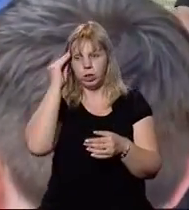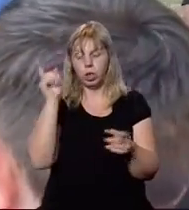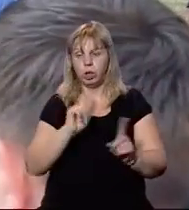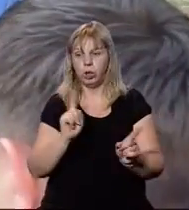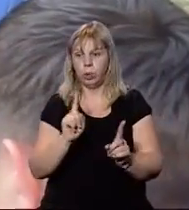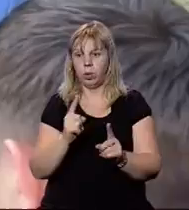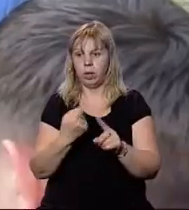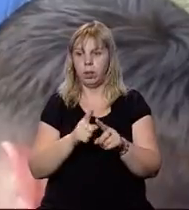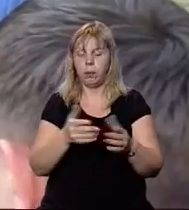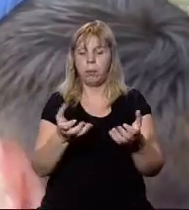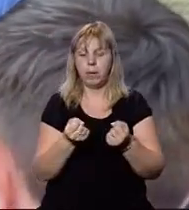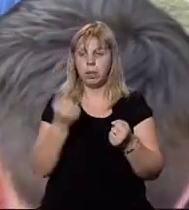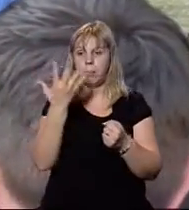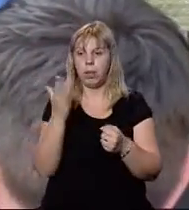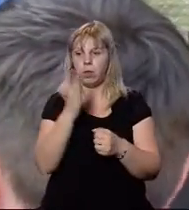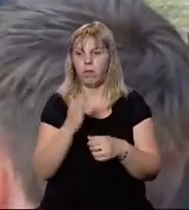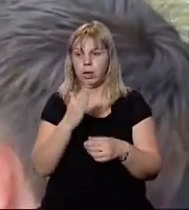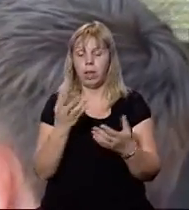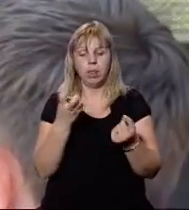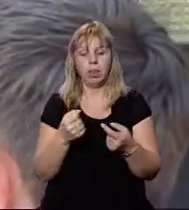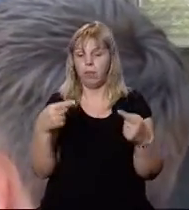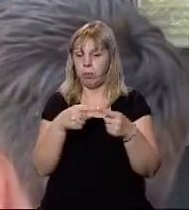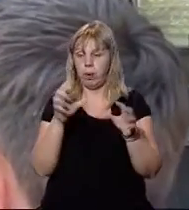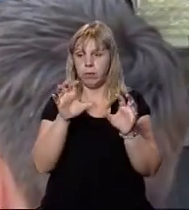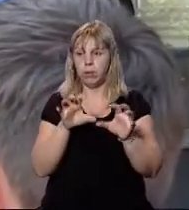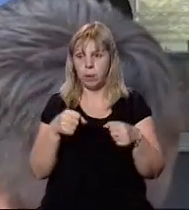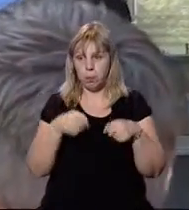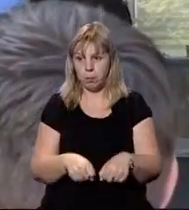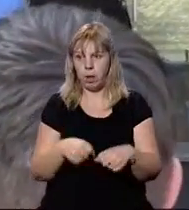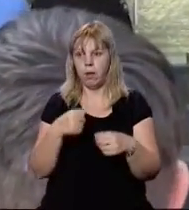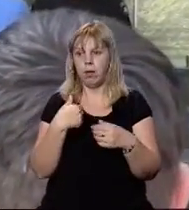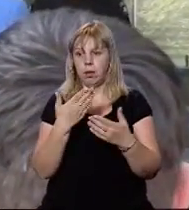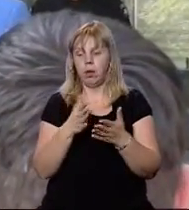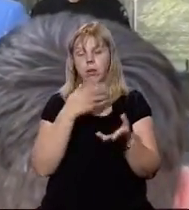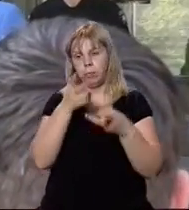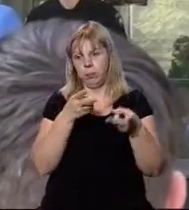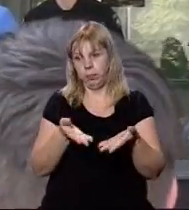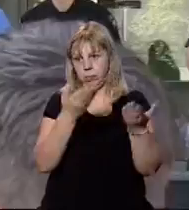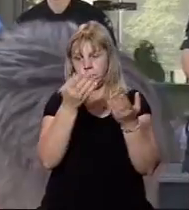це рішення, яке було прийнято 5 вересня, не відповідає, я думаю, це керівництво, будь ласка, розповідає.